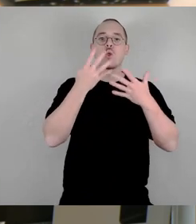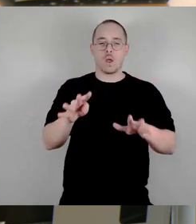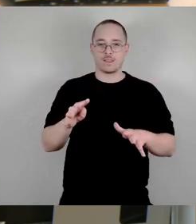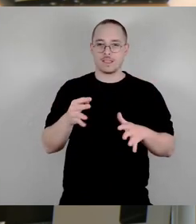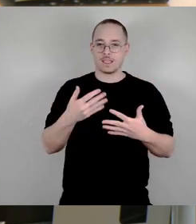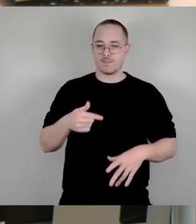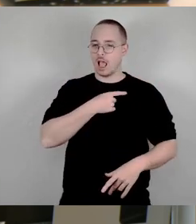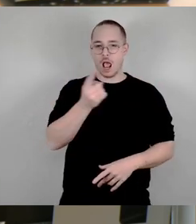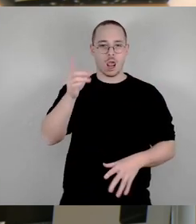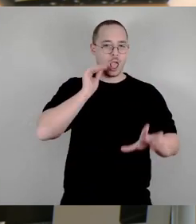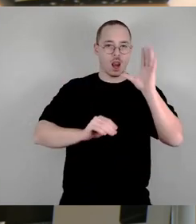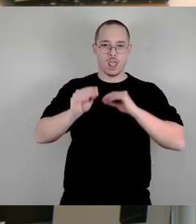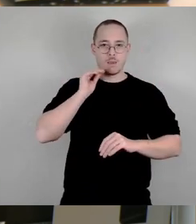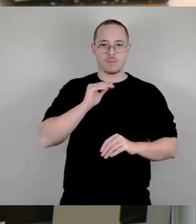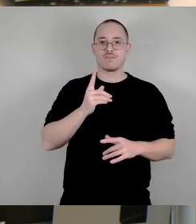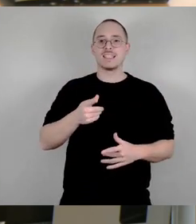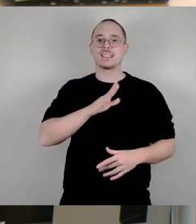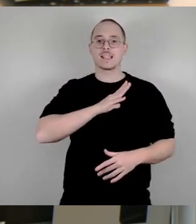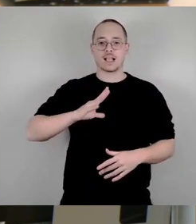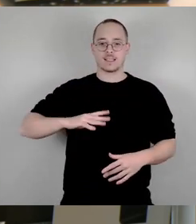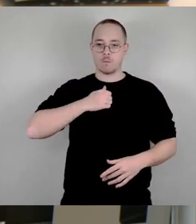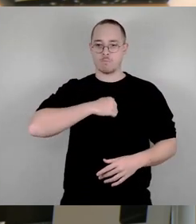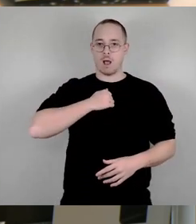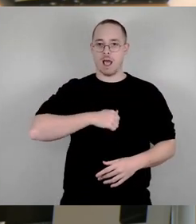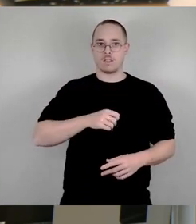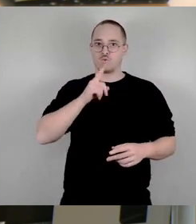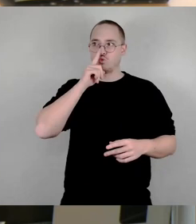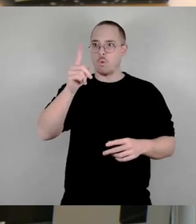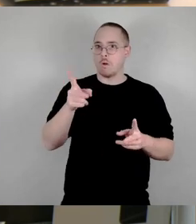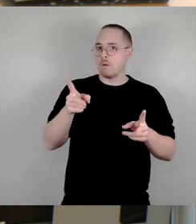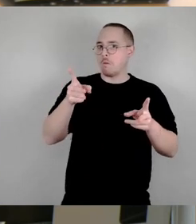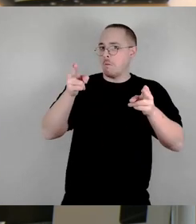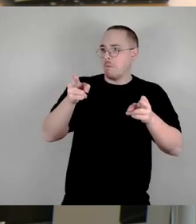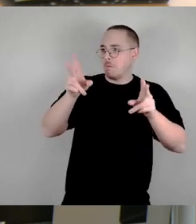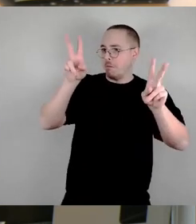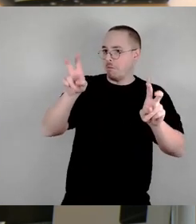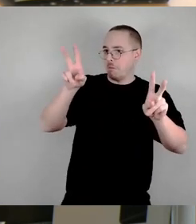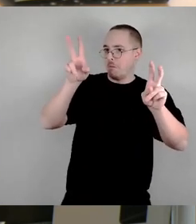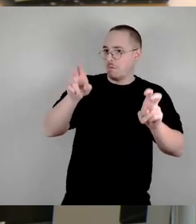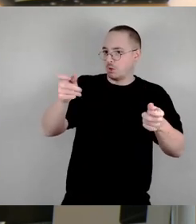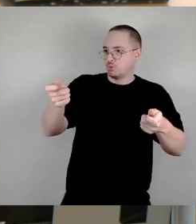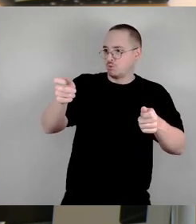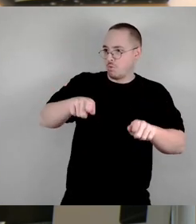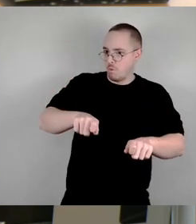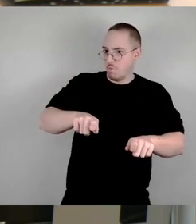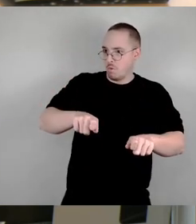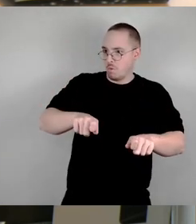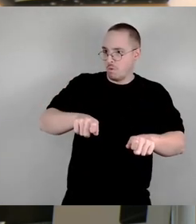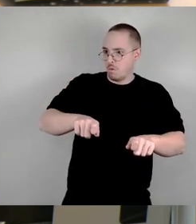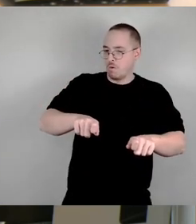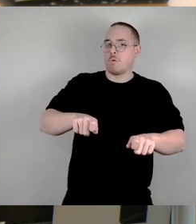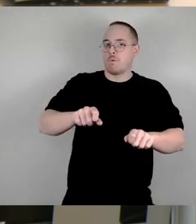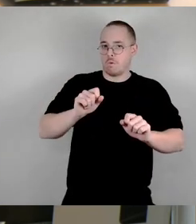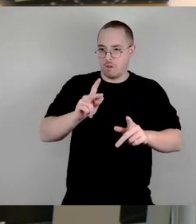dem folgenden jahrelangen Dornröschenschlaf wurde dann eine Schließung für immer und heute befindet